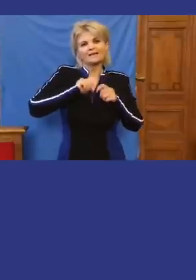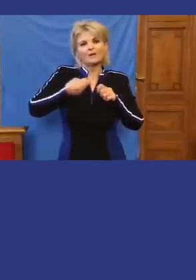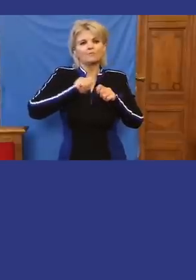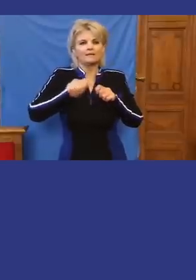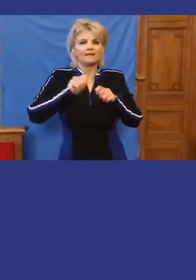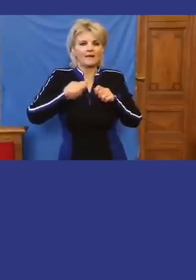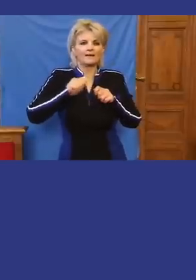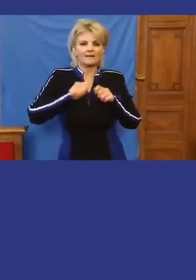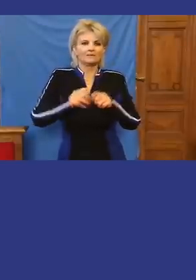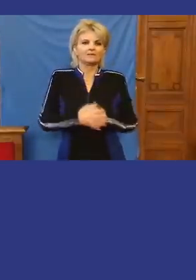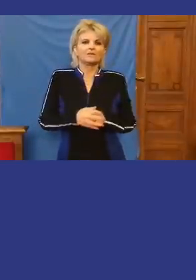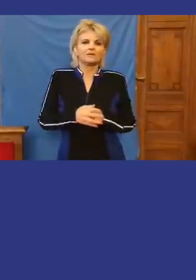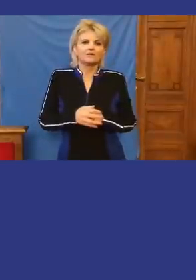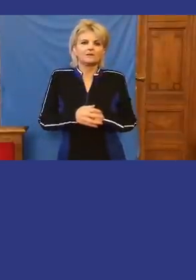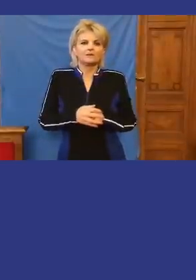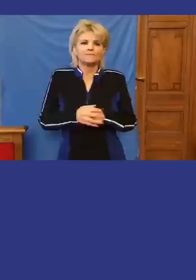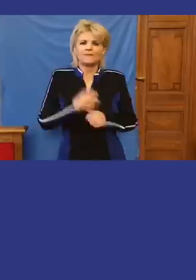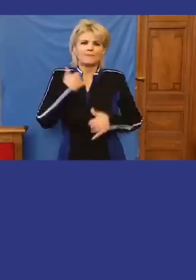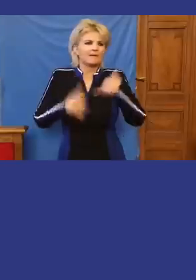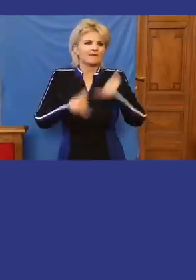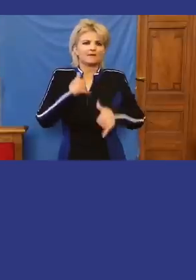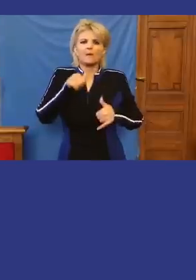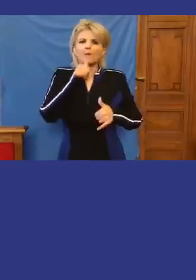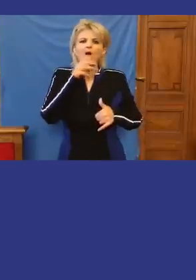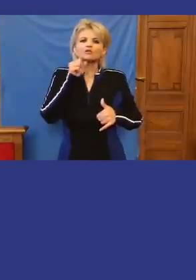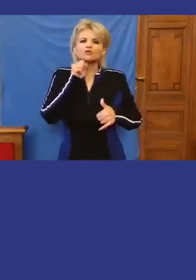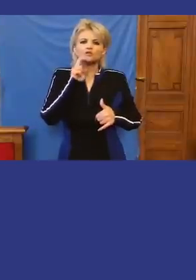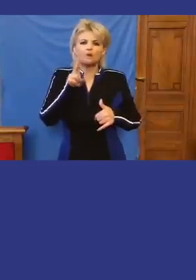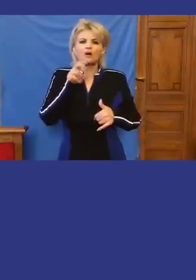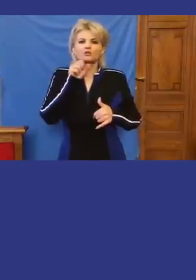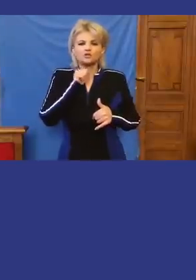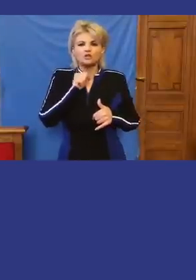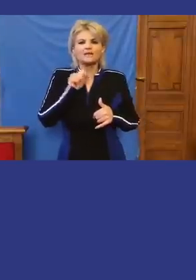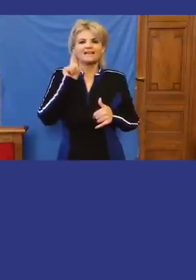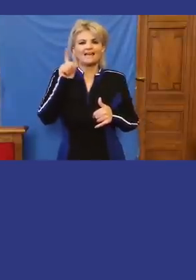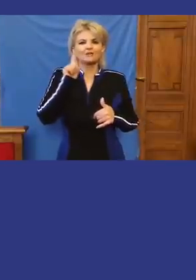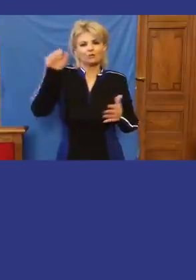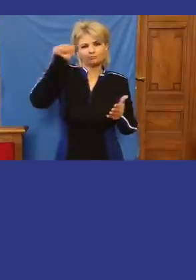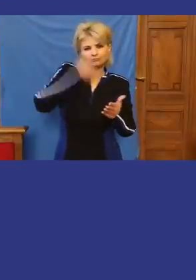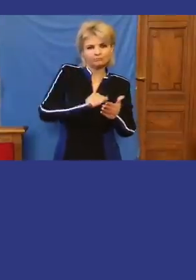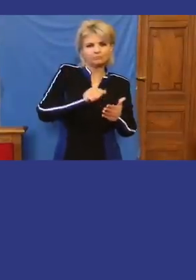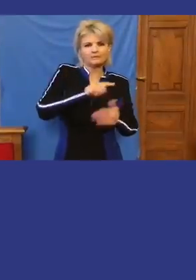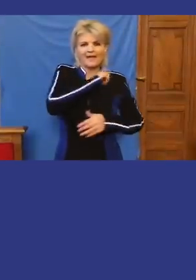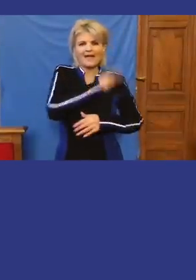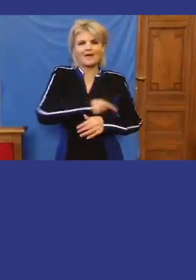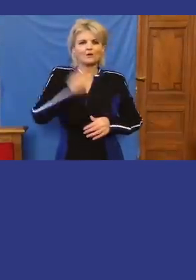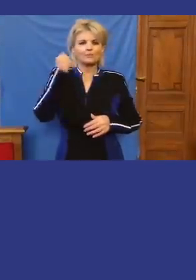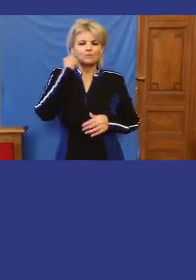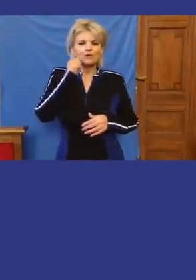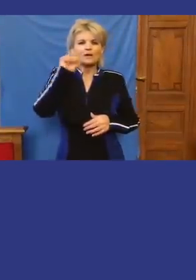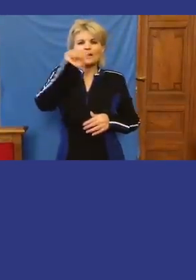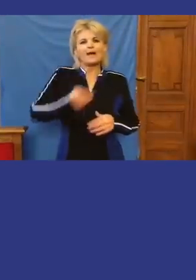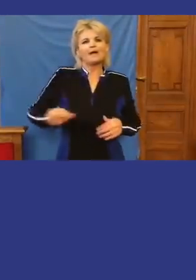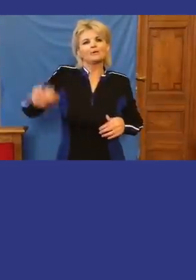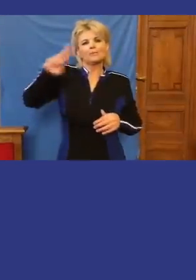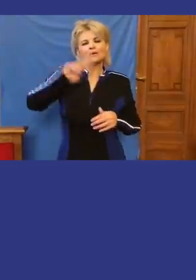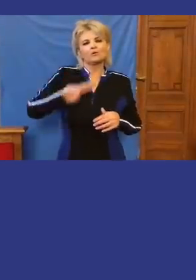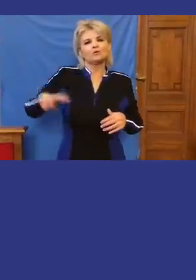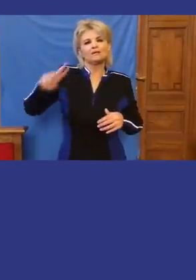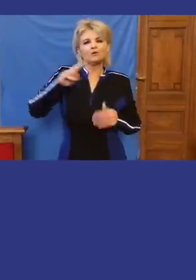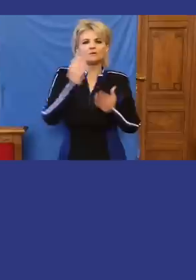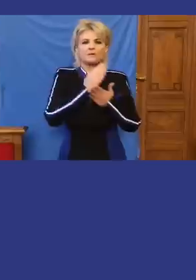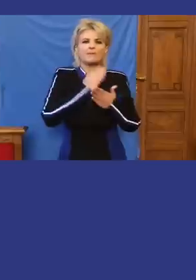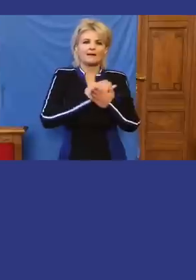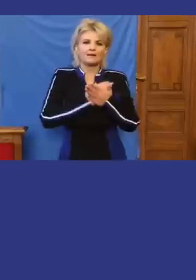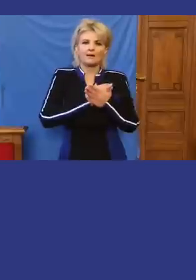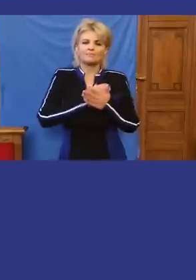Nem megversenyeztetni a Paks 2 erőművet, megszegni az Európai Unió erre vonatkozó szabályait, és titokban, sunyokban,